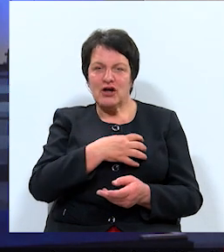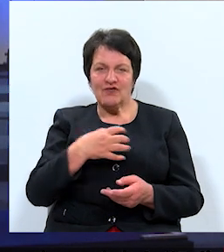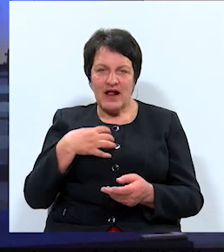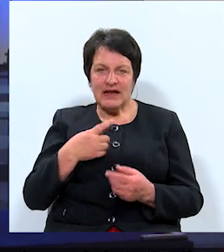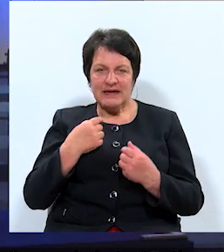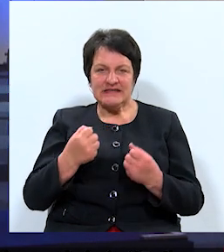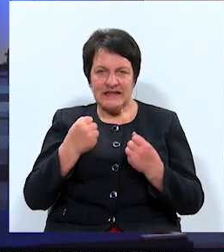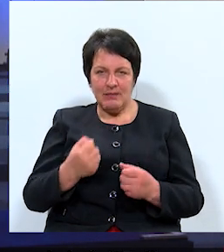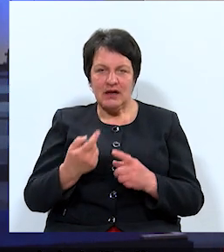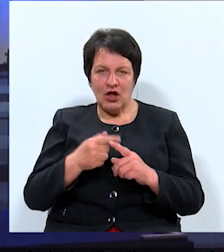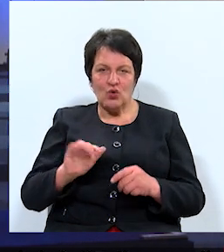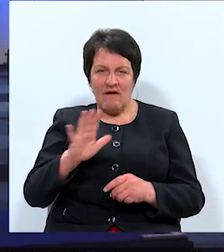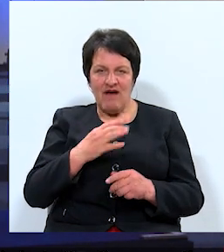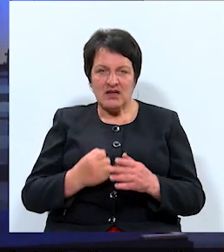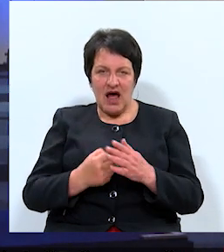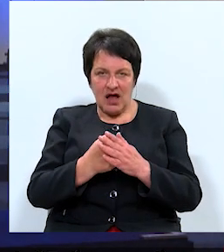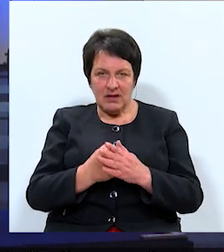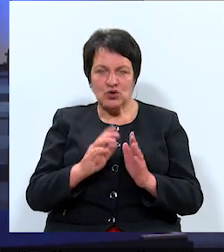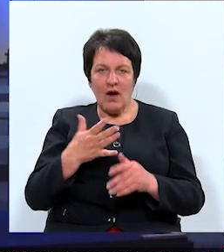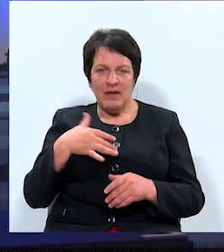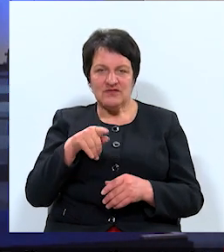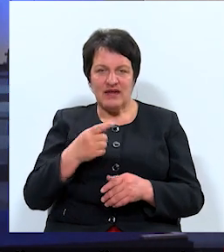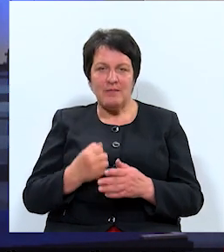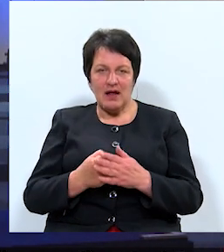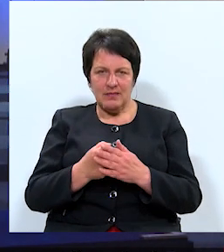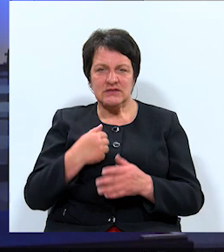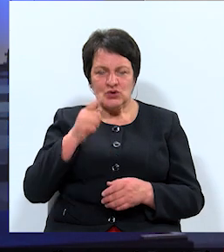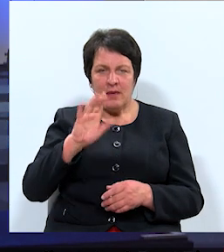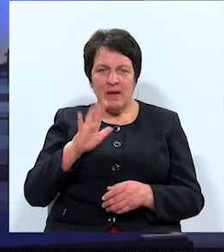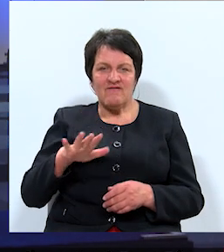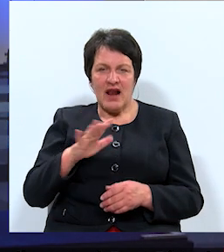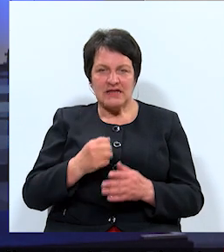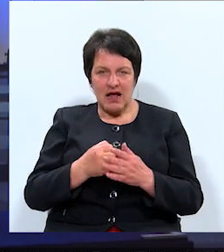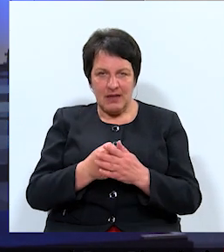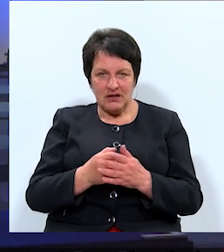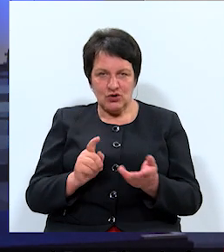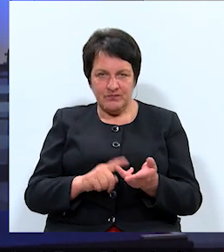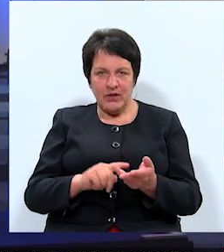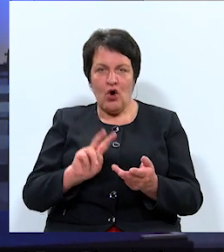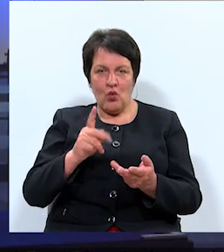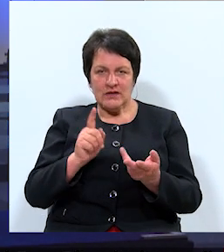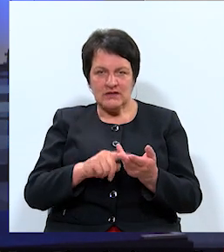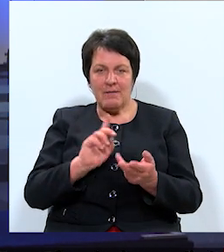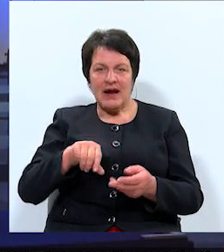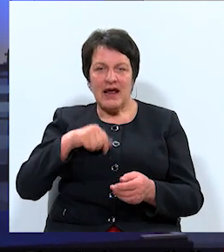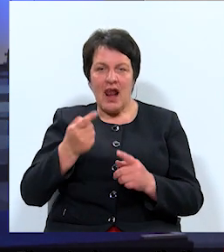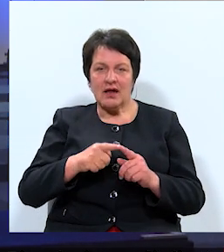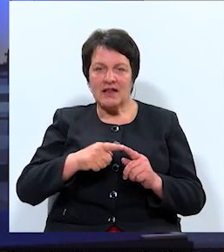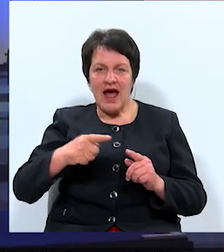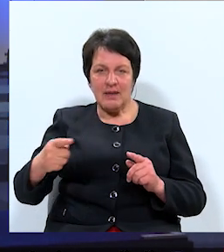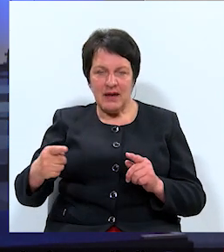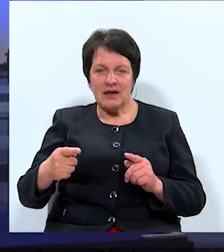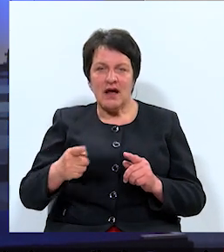stabilitāti un valsts atbalstu, ko mēs viņam nodrošinām, es domāju, par valsts atbalstu. Otra lieta par ilgtermiņa strateģiju, ko